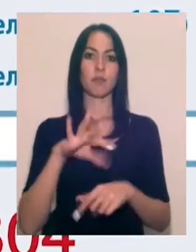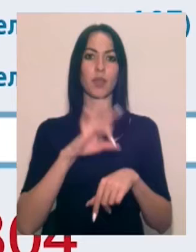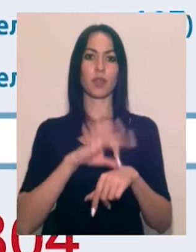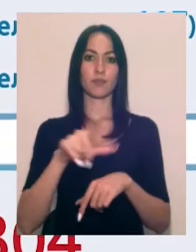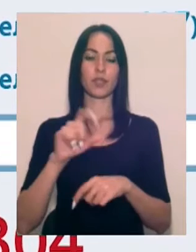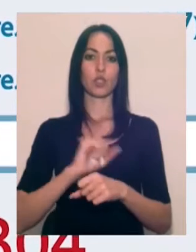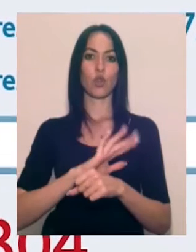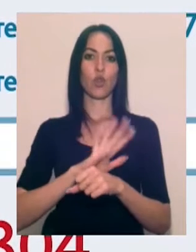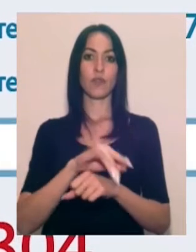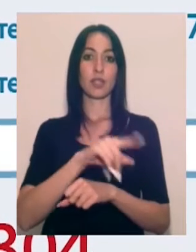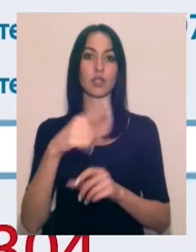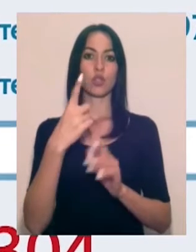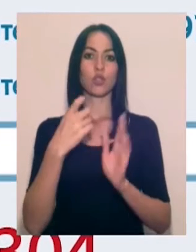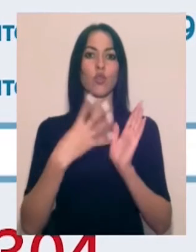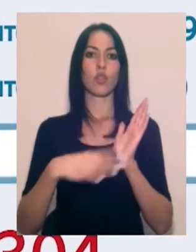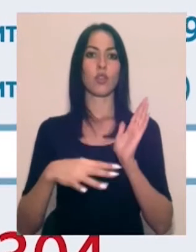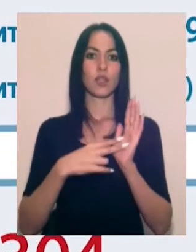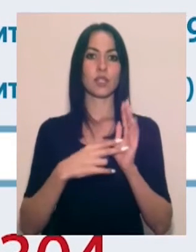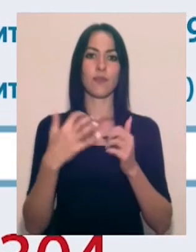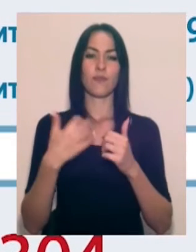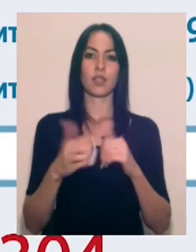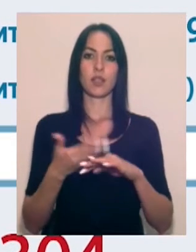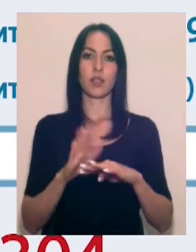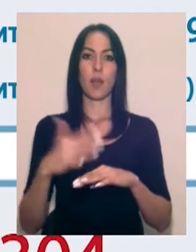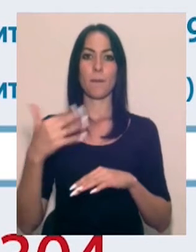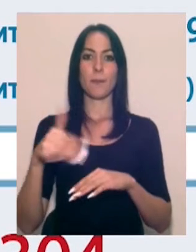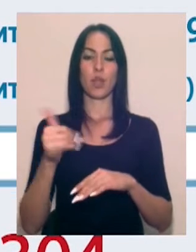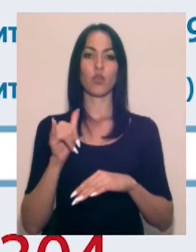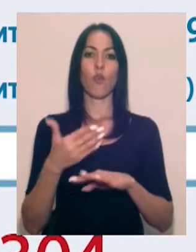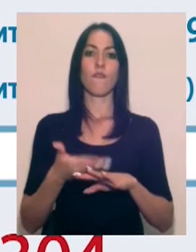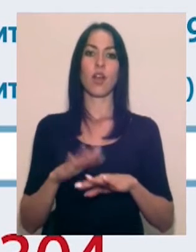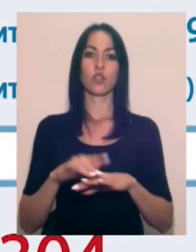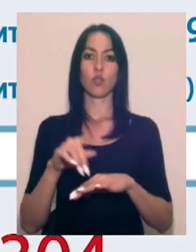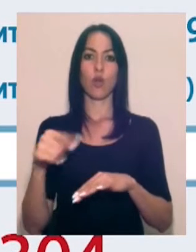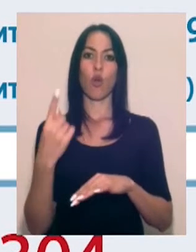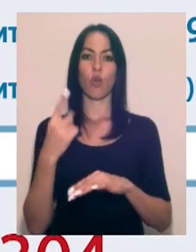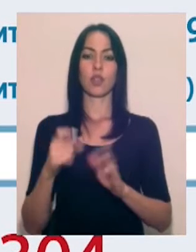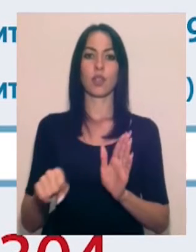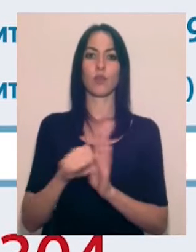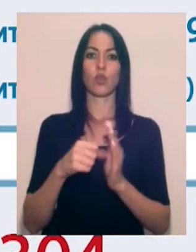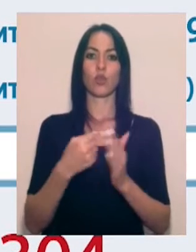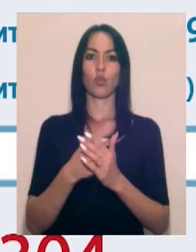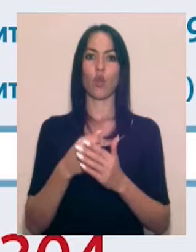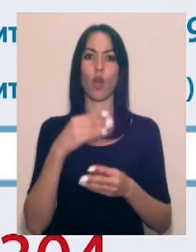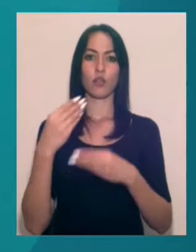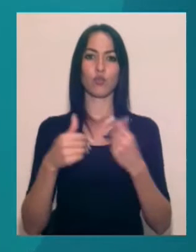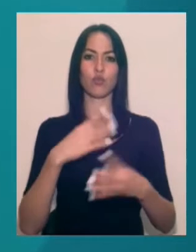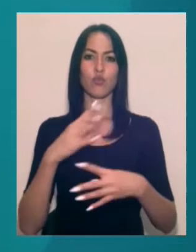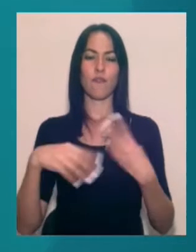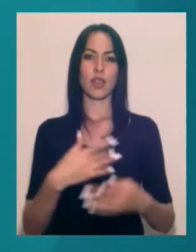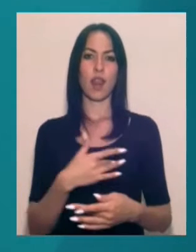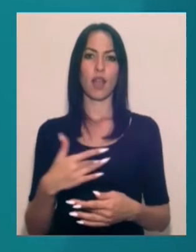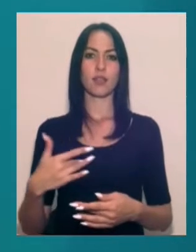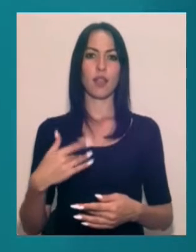З них 197 – у стані середньої тяжкості. 55 – у важкому, з них один підключений до апарату і штучної вентиляції легень.